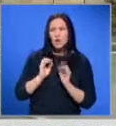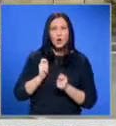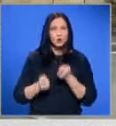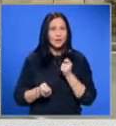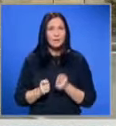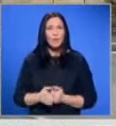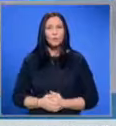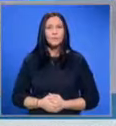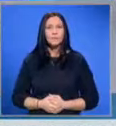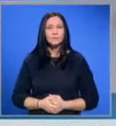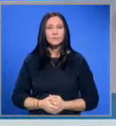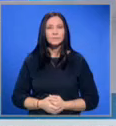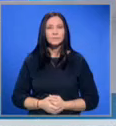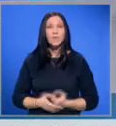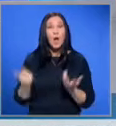ремонти.